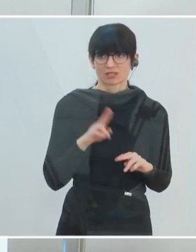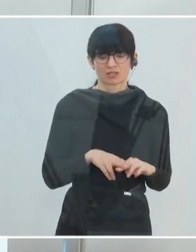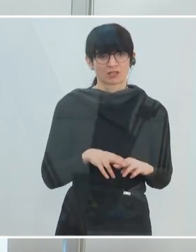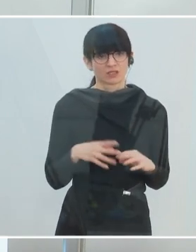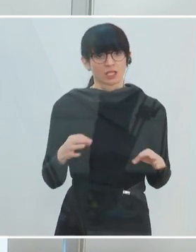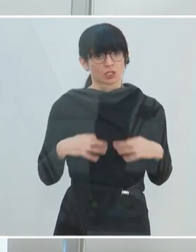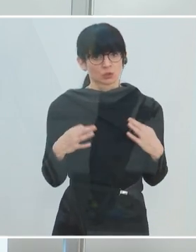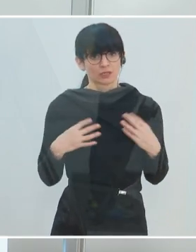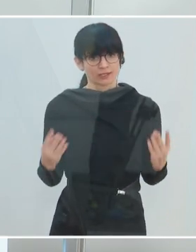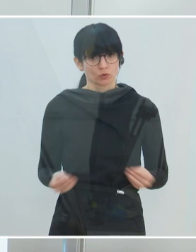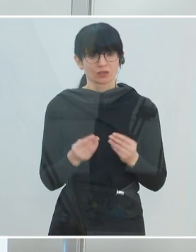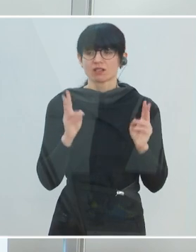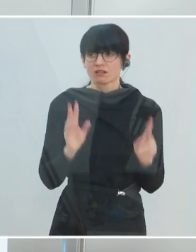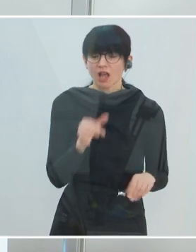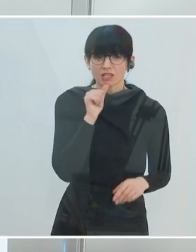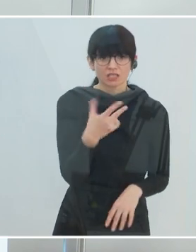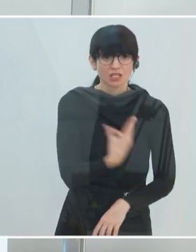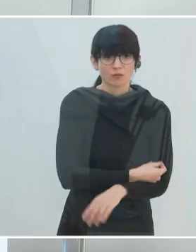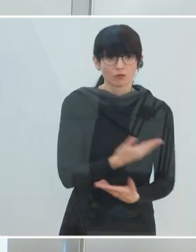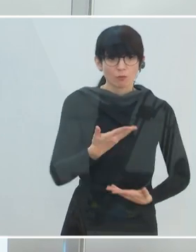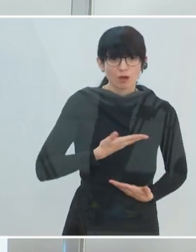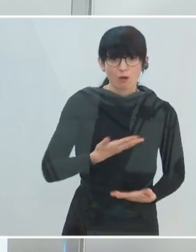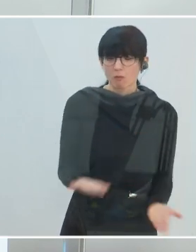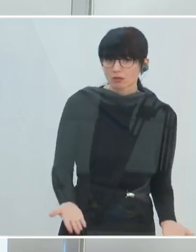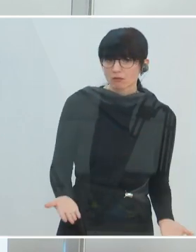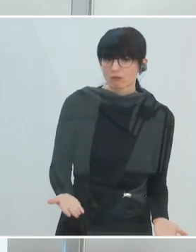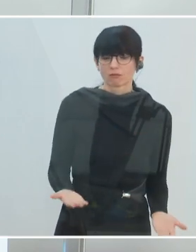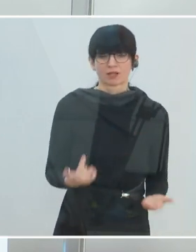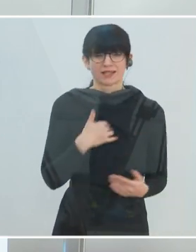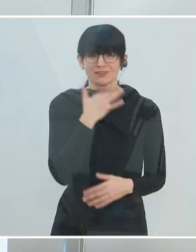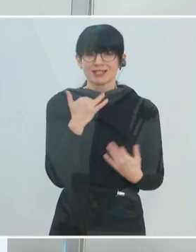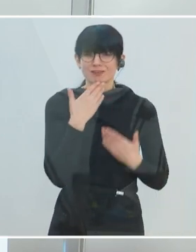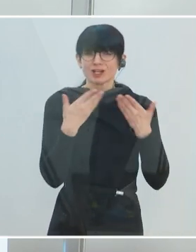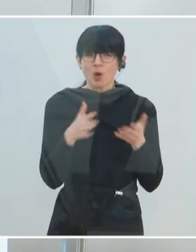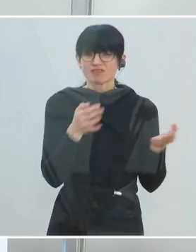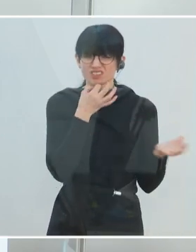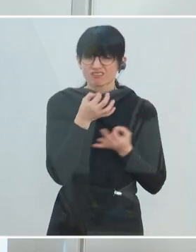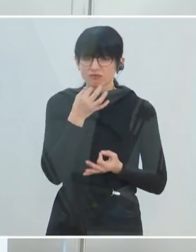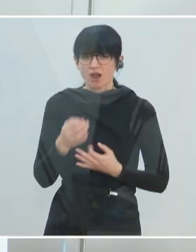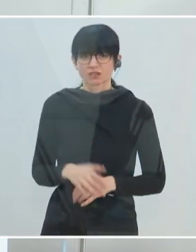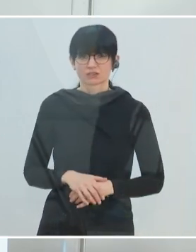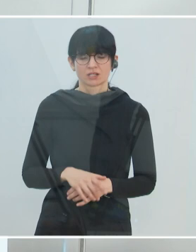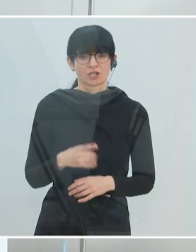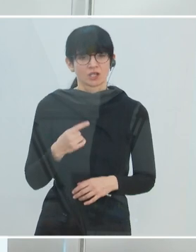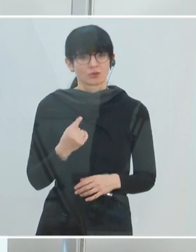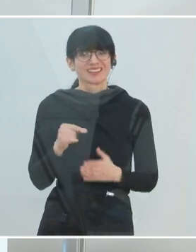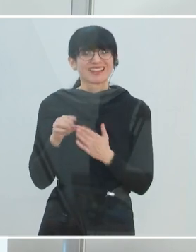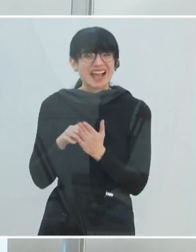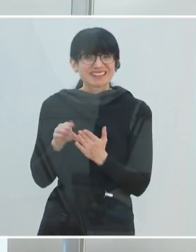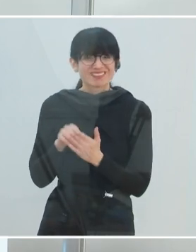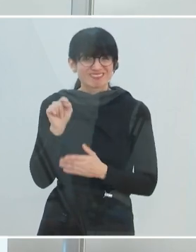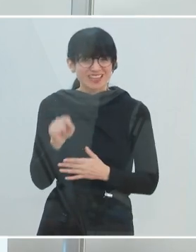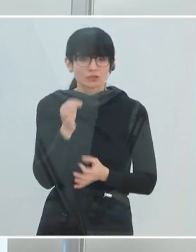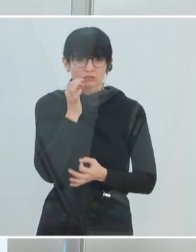Beispiel aus gesundheitlichen Gründen nicht geimpft werden konnten. Ein Beispiel. Viele Fragen, die sich da stellen. Das heißt, die Anwendungsfrage wird ein